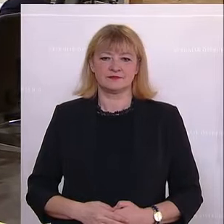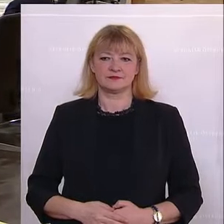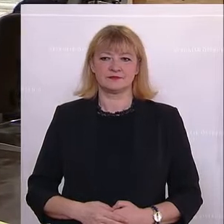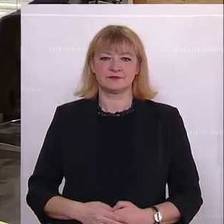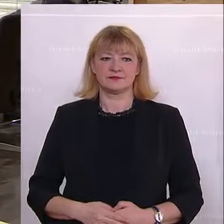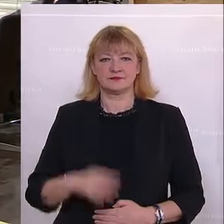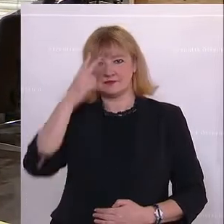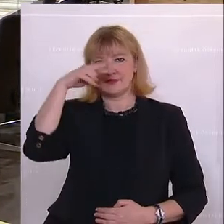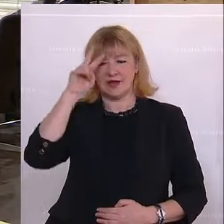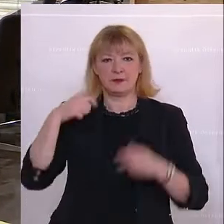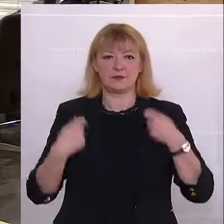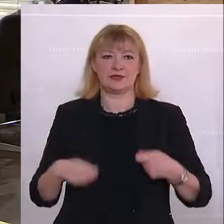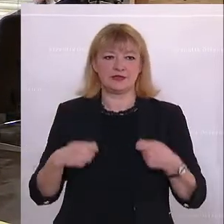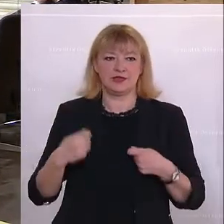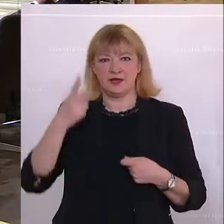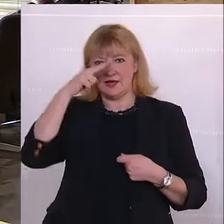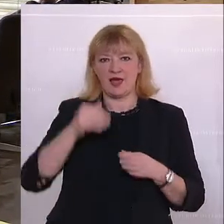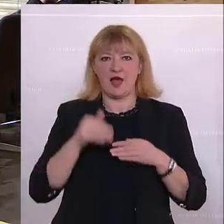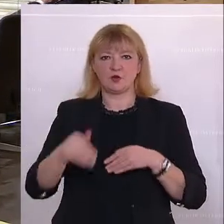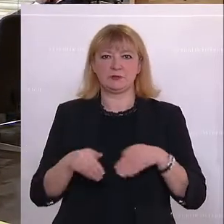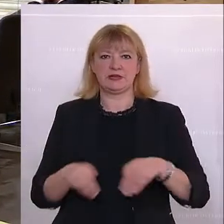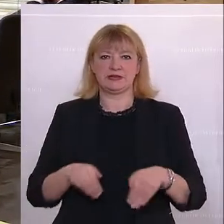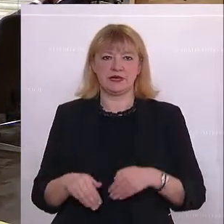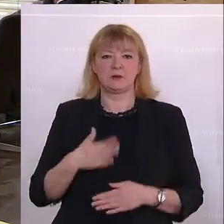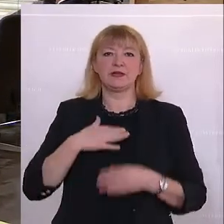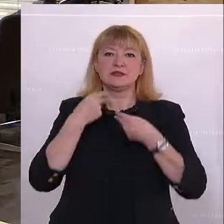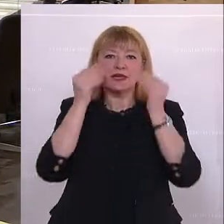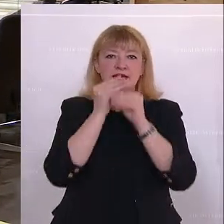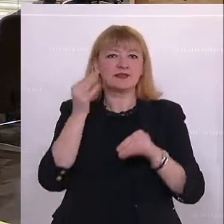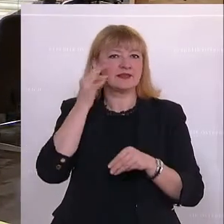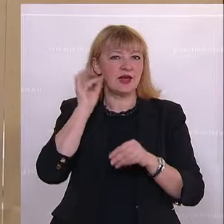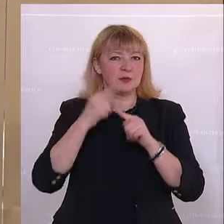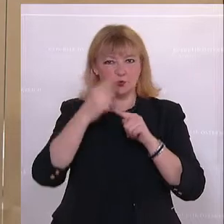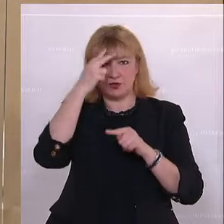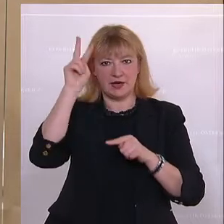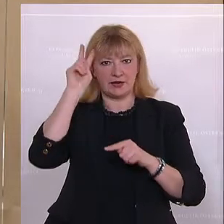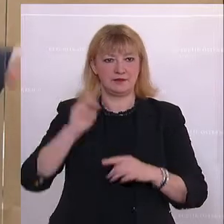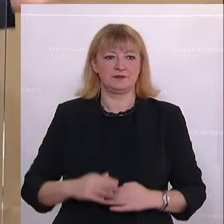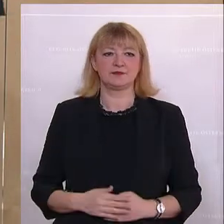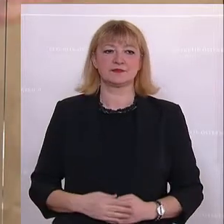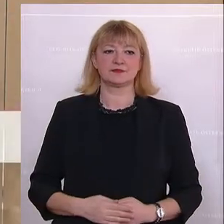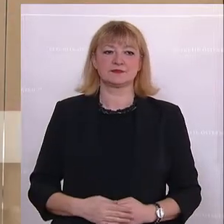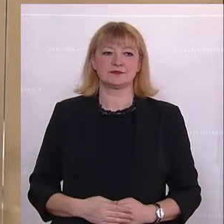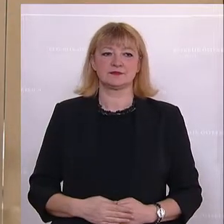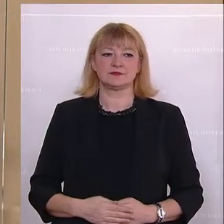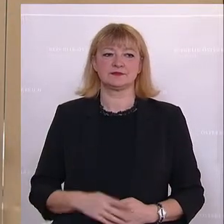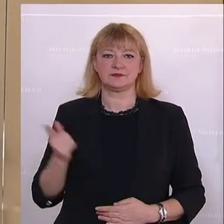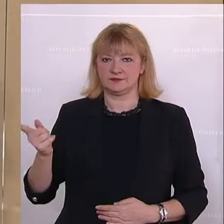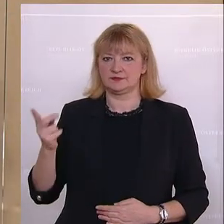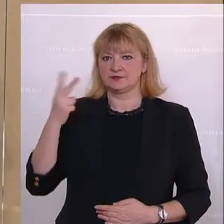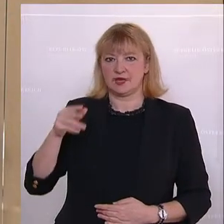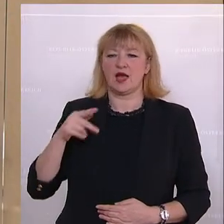Herr Präsident, Herr Außenminister, meine sehr geehrten Damen und Herren. Herr Außenminister,